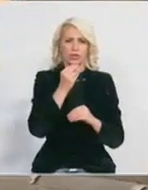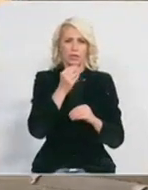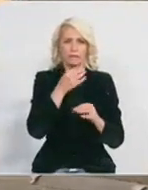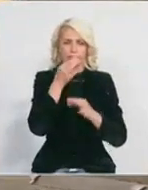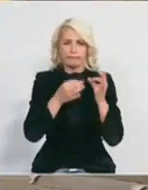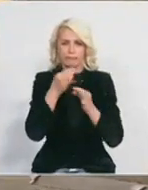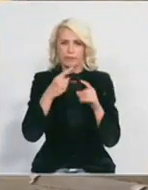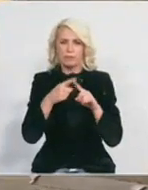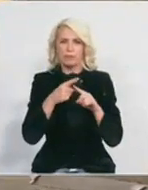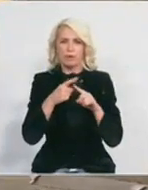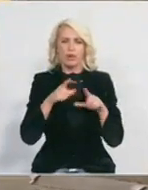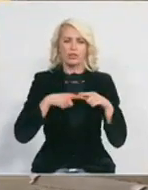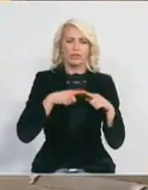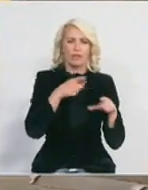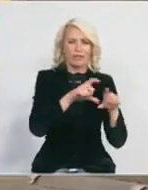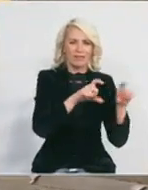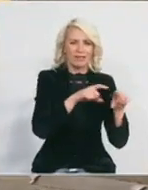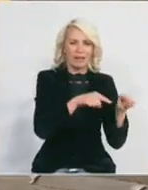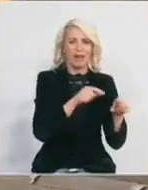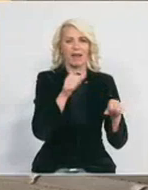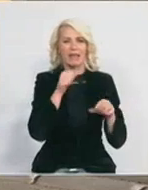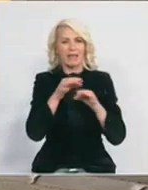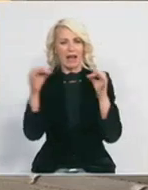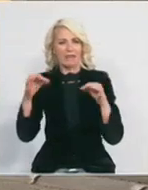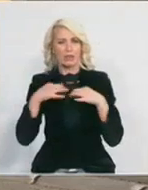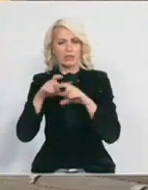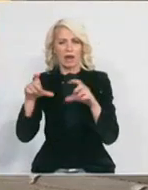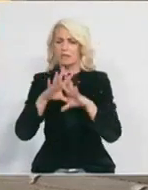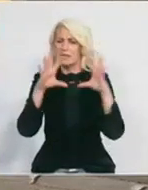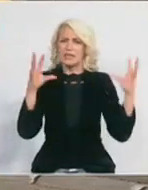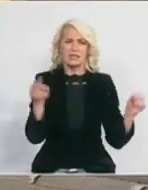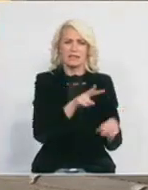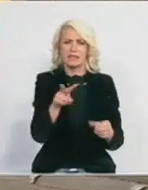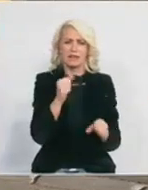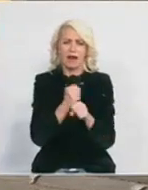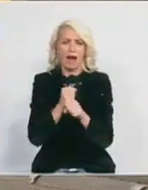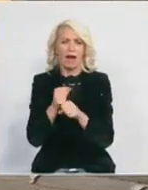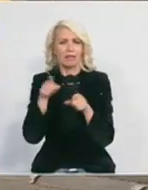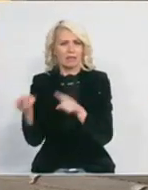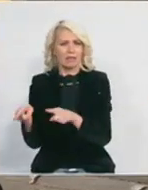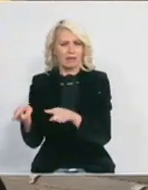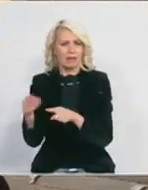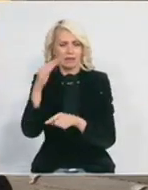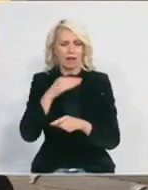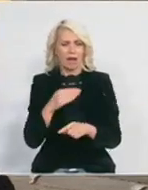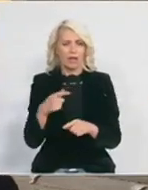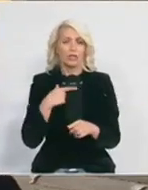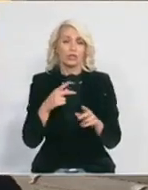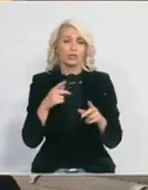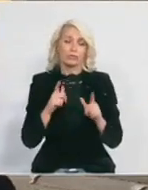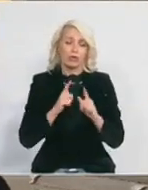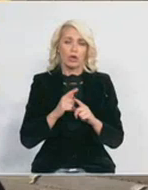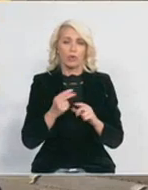institut u Nišu i institut za javno zdravlje stavili potpuno funkciju Niša, očekujem dosta pozitivnih rezultata. Evo, na primer, ja vam